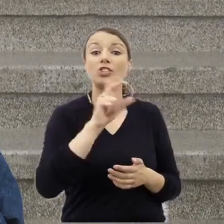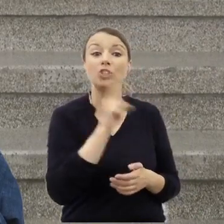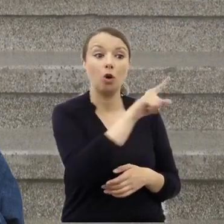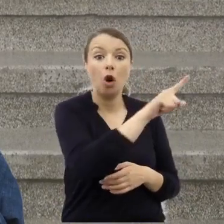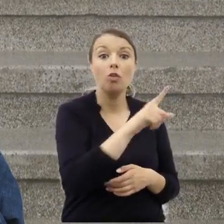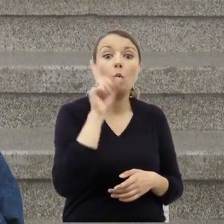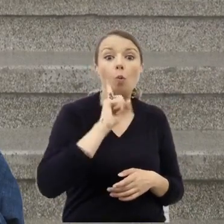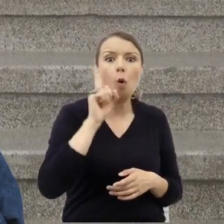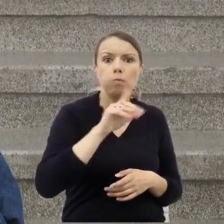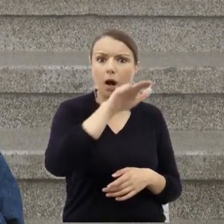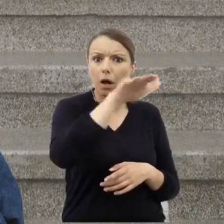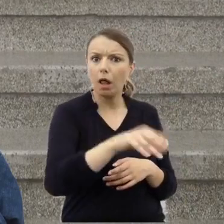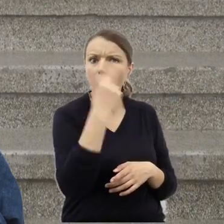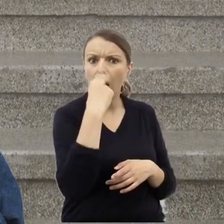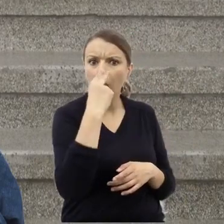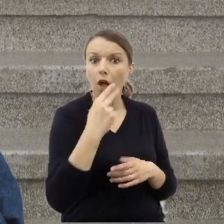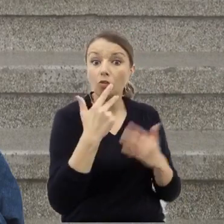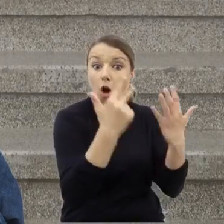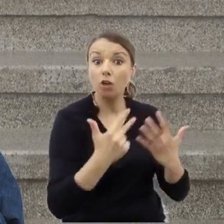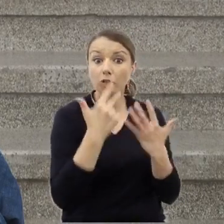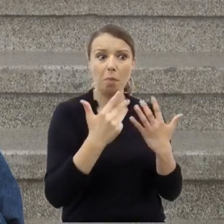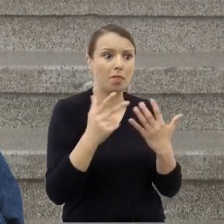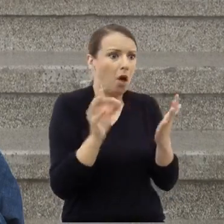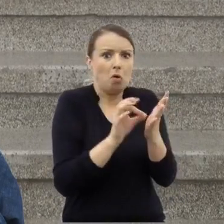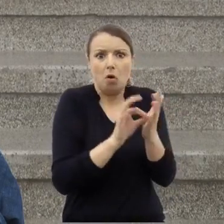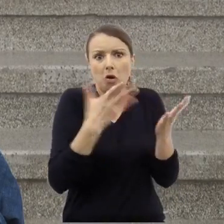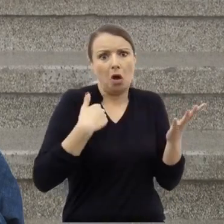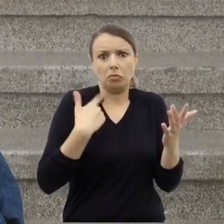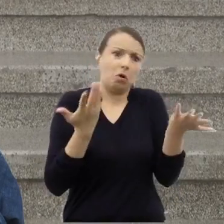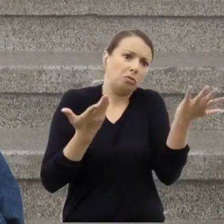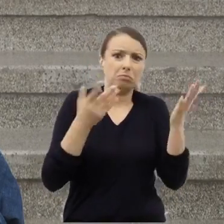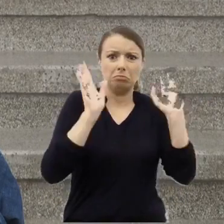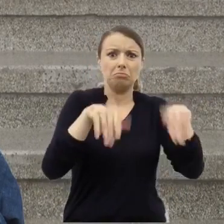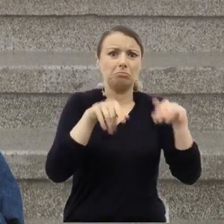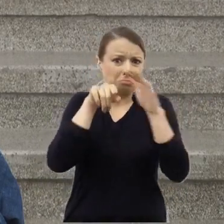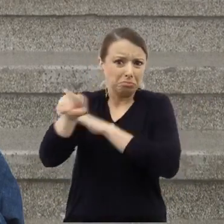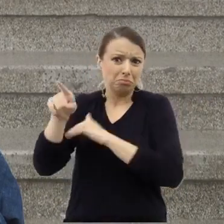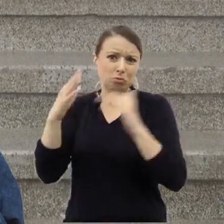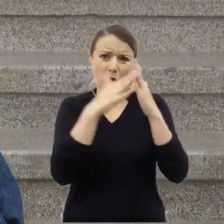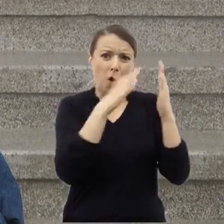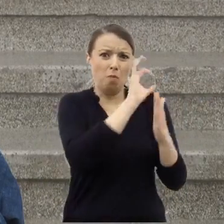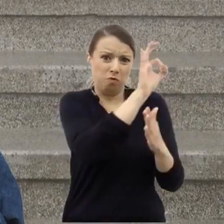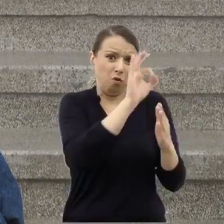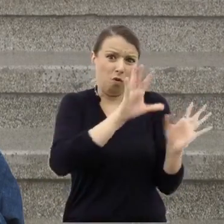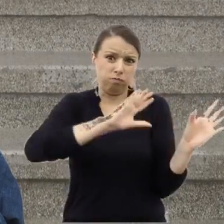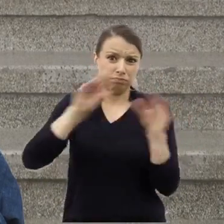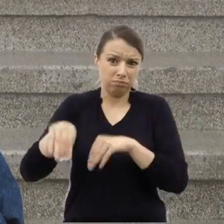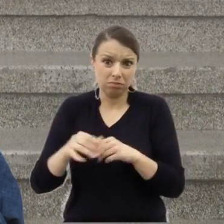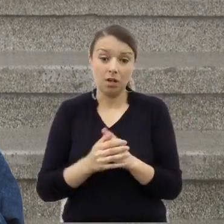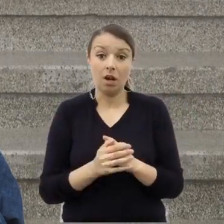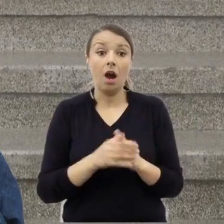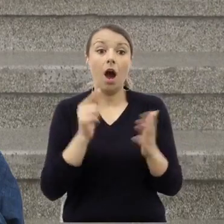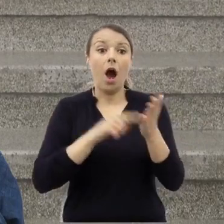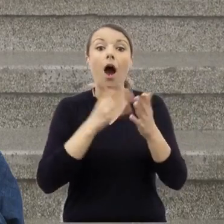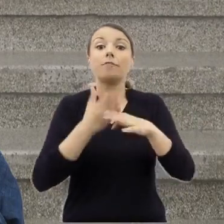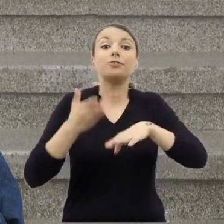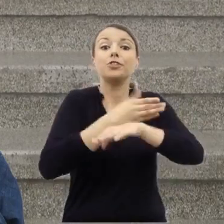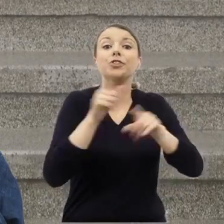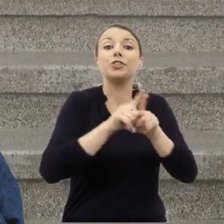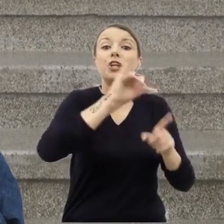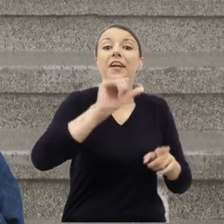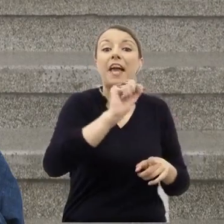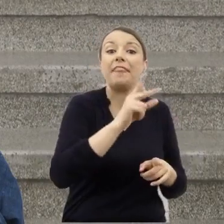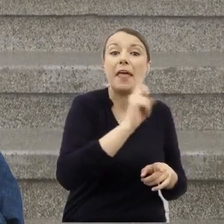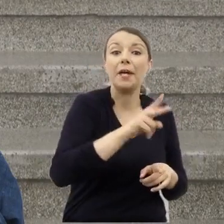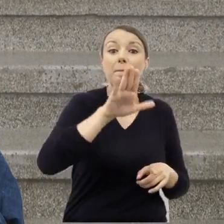który po prostu urwał się z domu. Nie był zresztą pierwszy. Wcześniej był Janek Binkowski. Mamy przesłuchanie